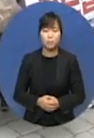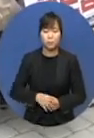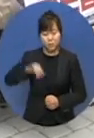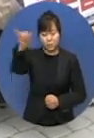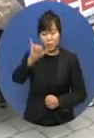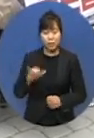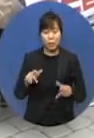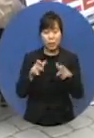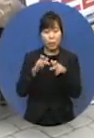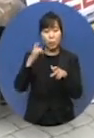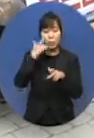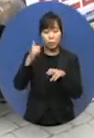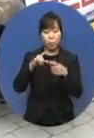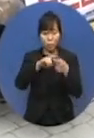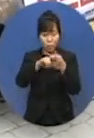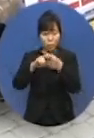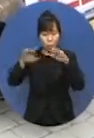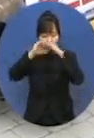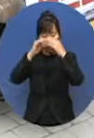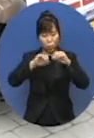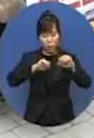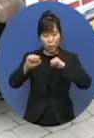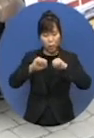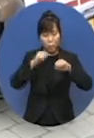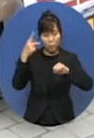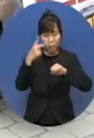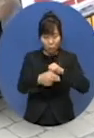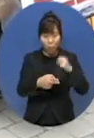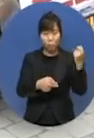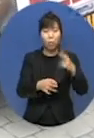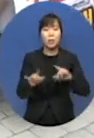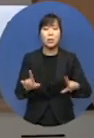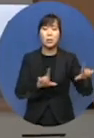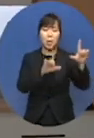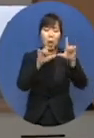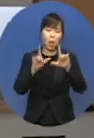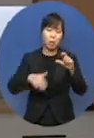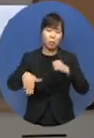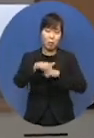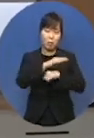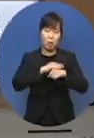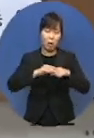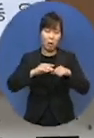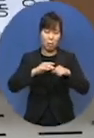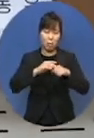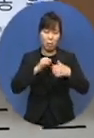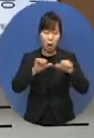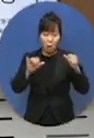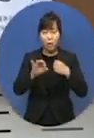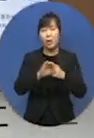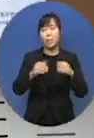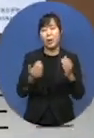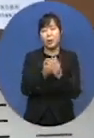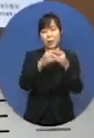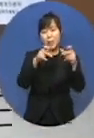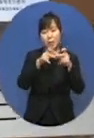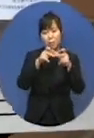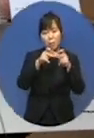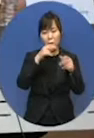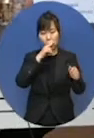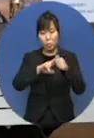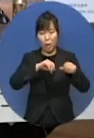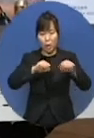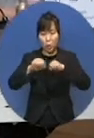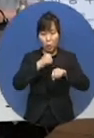전국장애인부모연대는 모든 활동이 단절되고 생활 루턴이 깨지면 발달장애인들은 도전적 행동을 하게